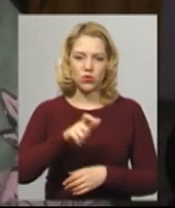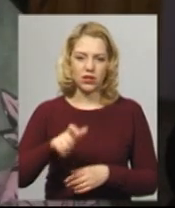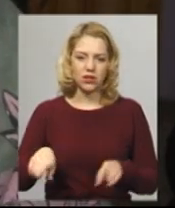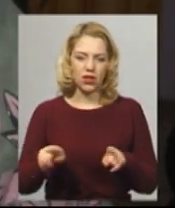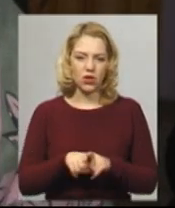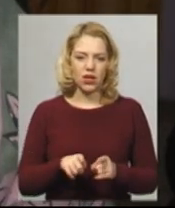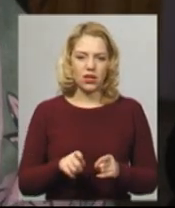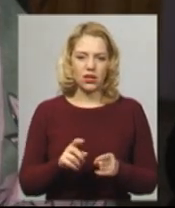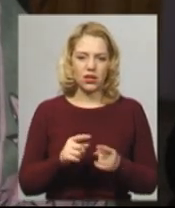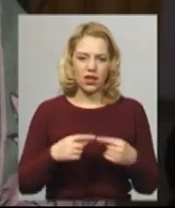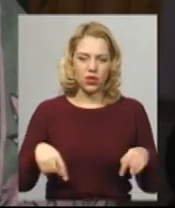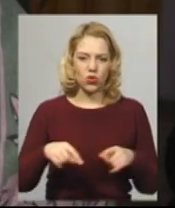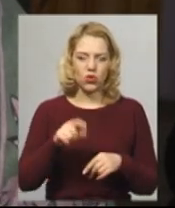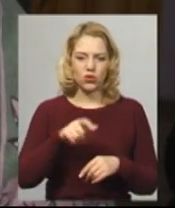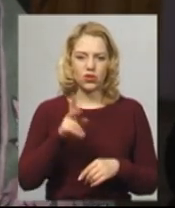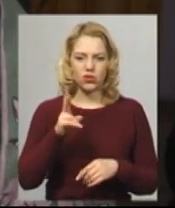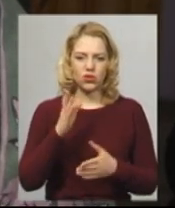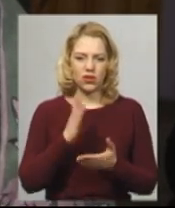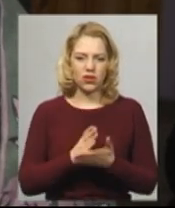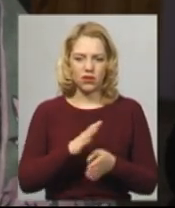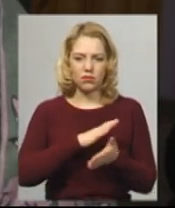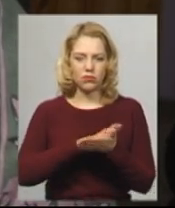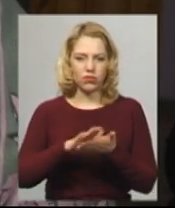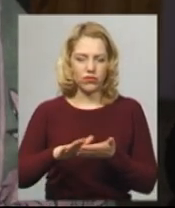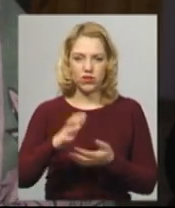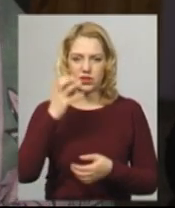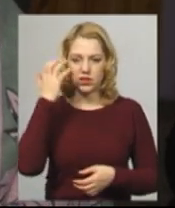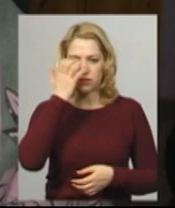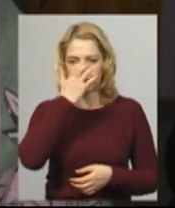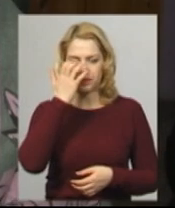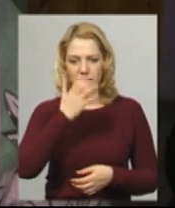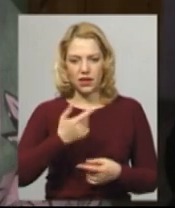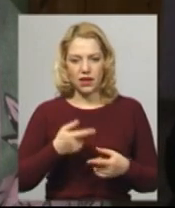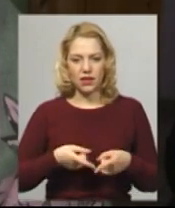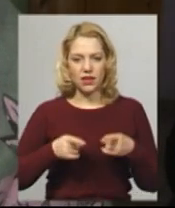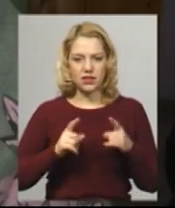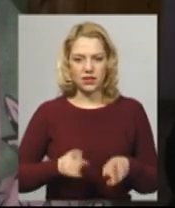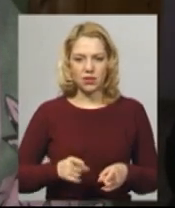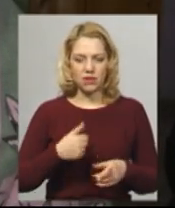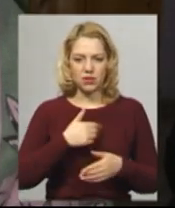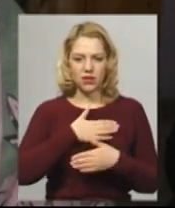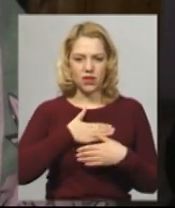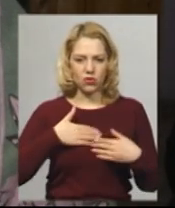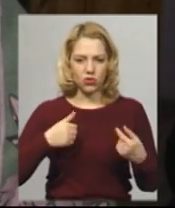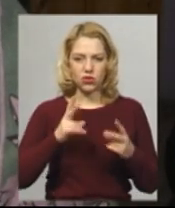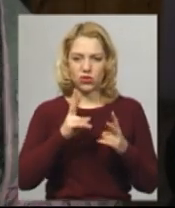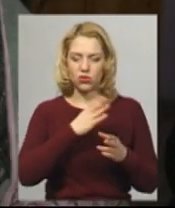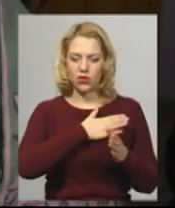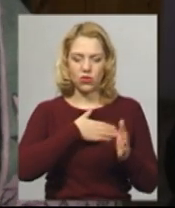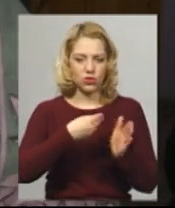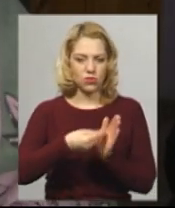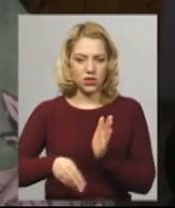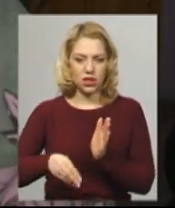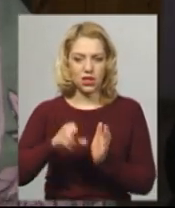такої категорії людей, які знаходяться в соціальній темріві. Насправді ми не хочемо нікого дискримінувати,